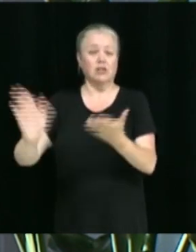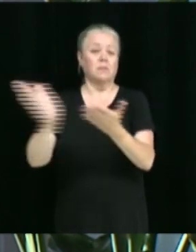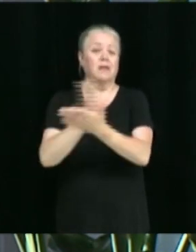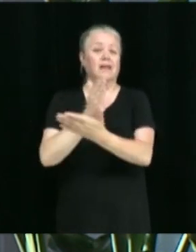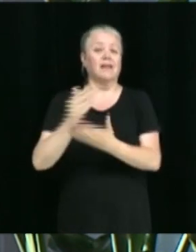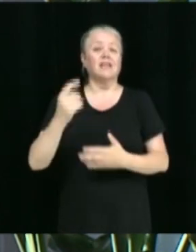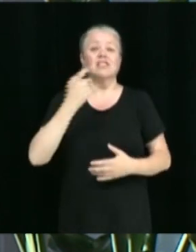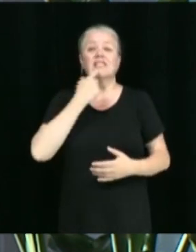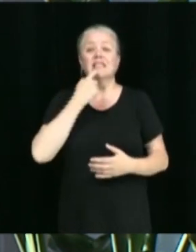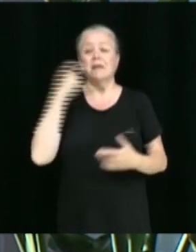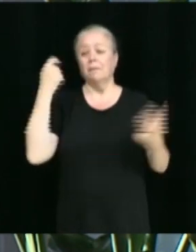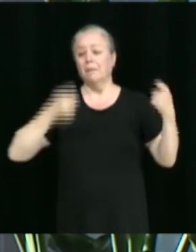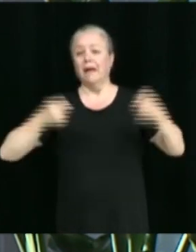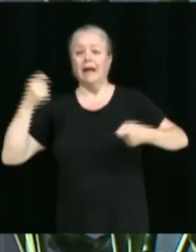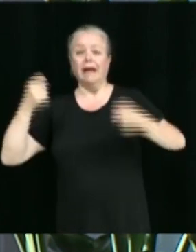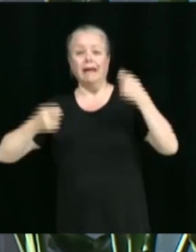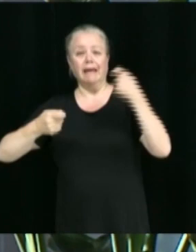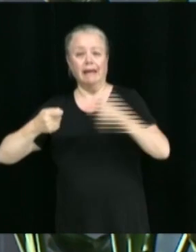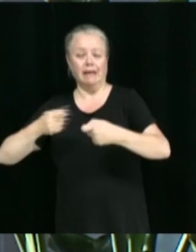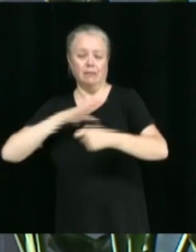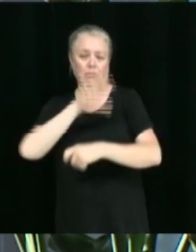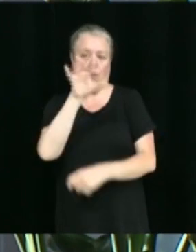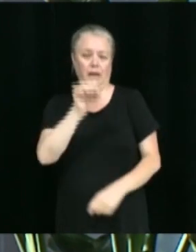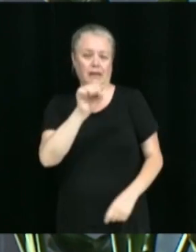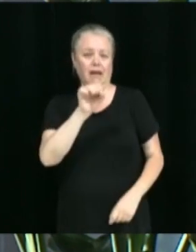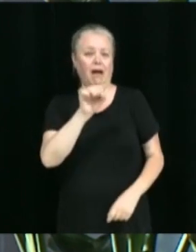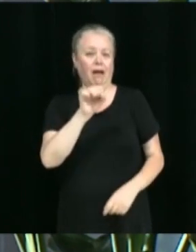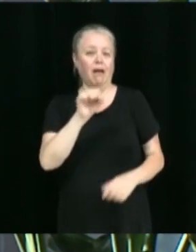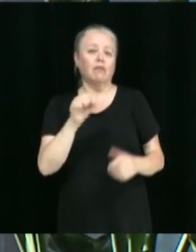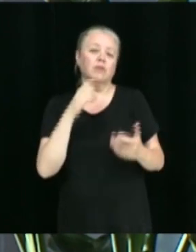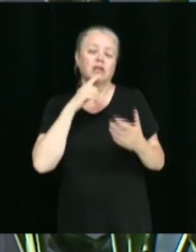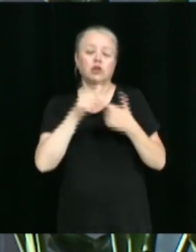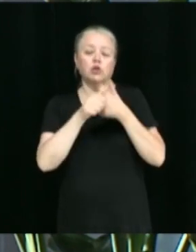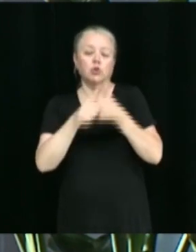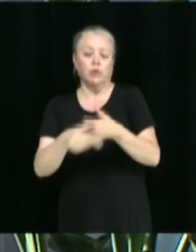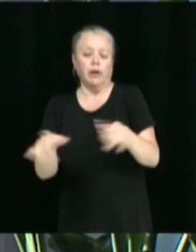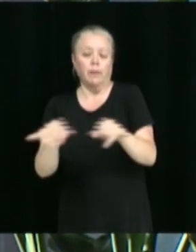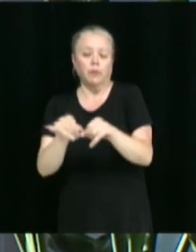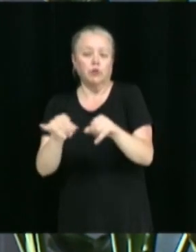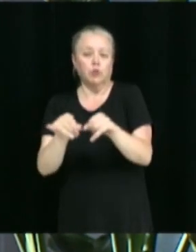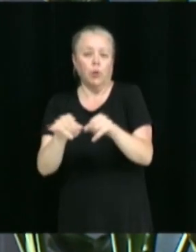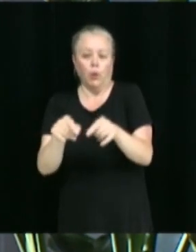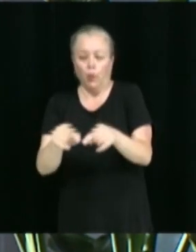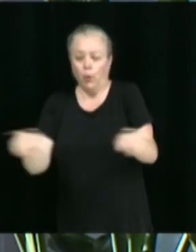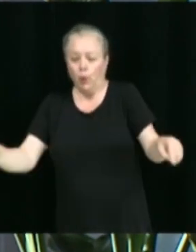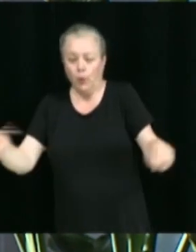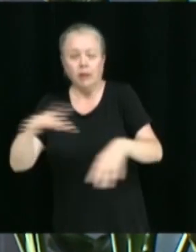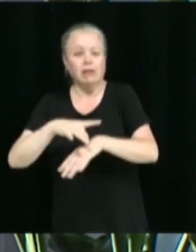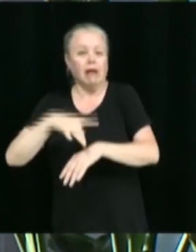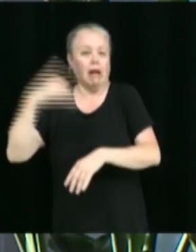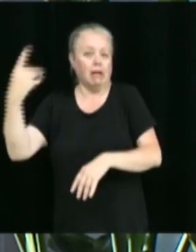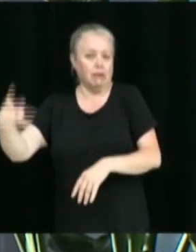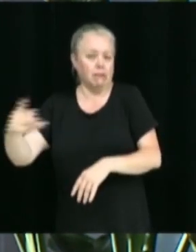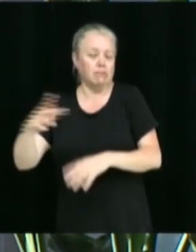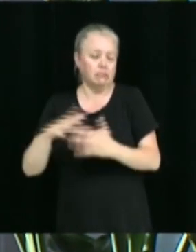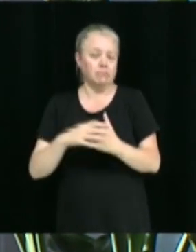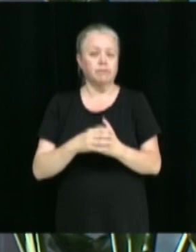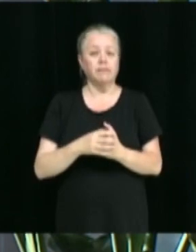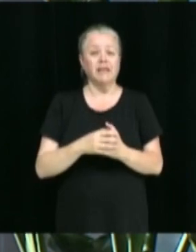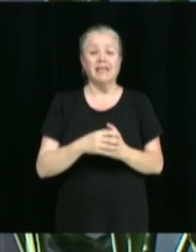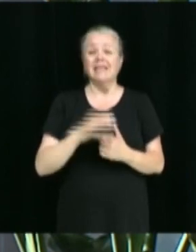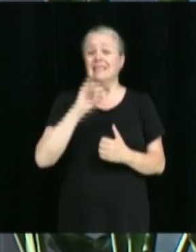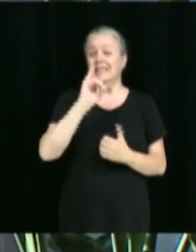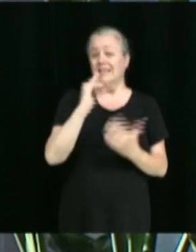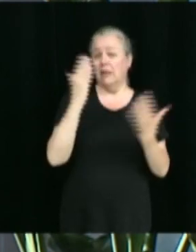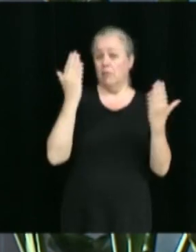propriétaires par un calcul au mètre linéaire qui est le mode de paiement déterminé par la Ville. Au besoin, une partie des coûts sera remboursée par l